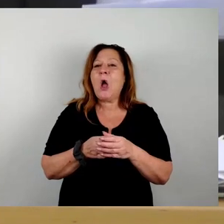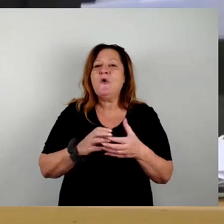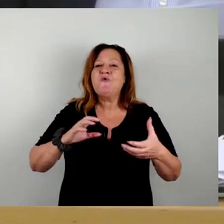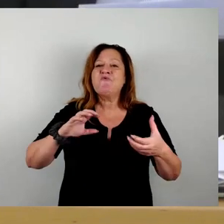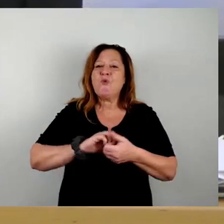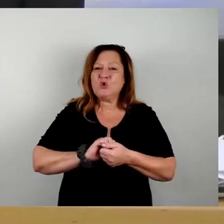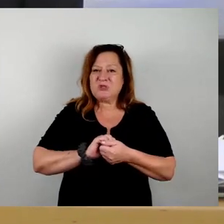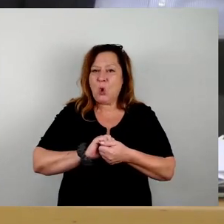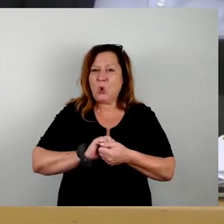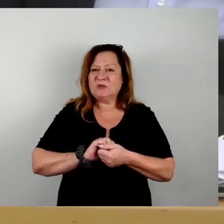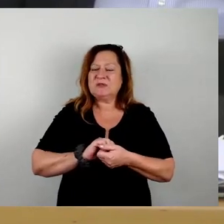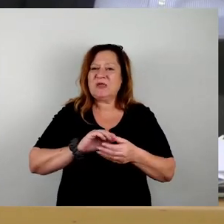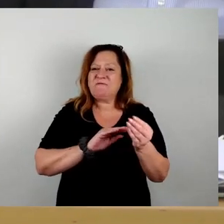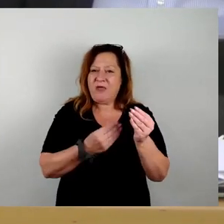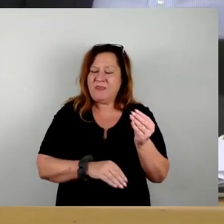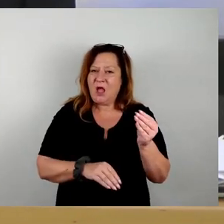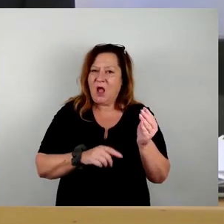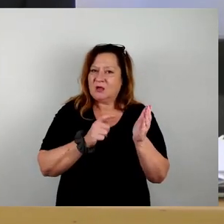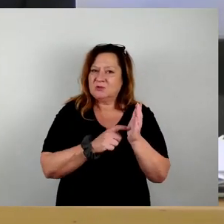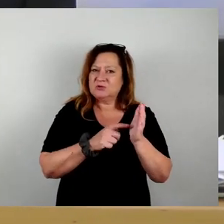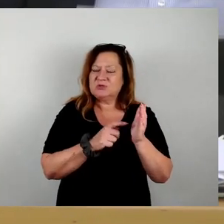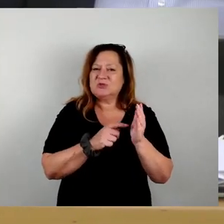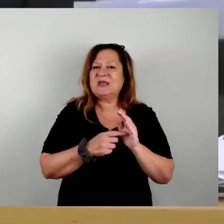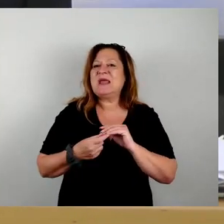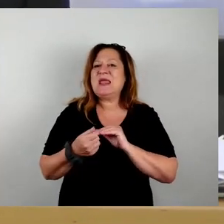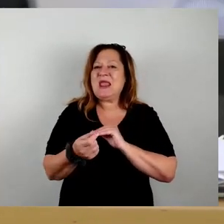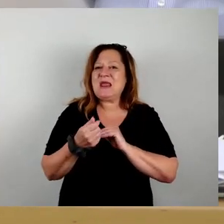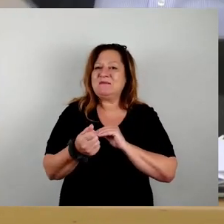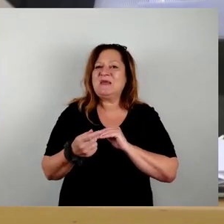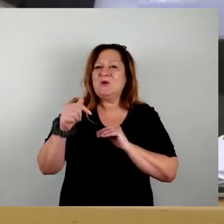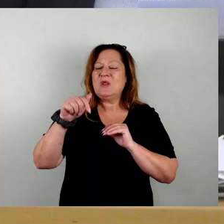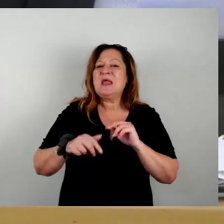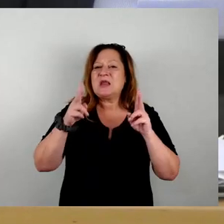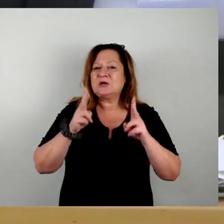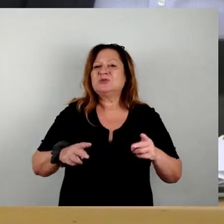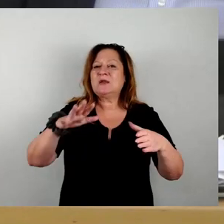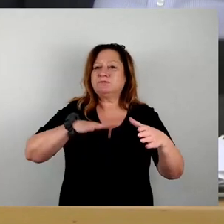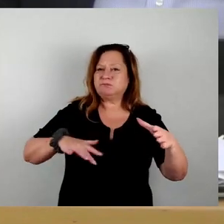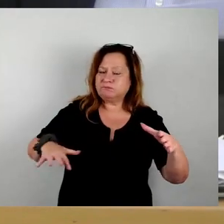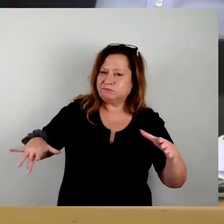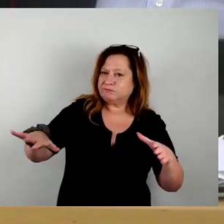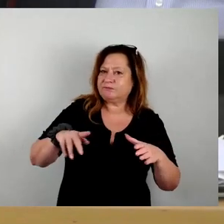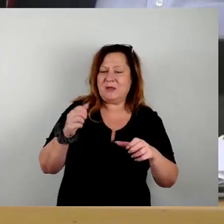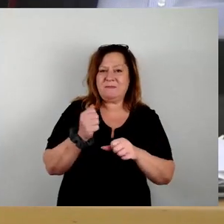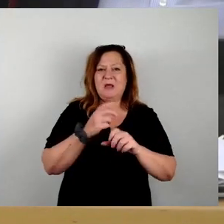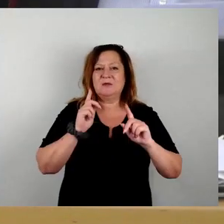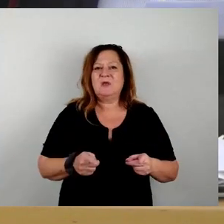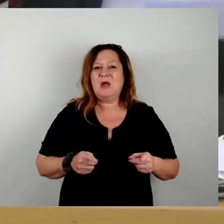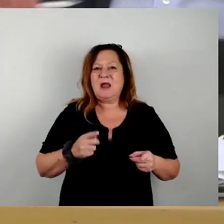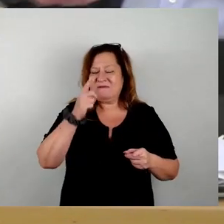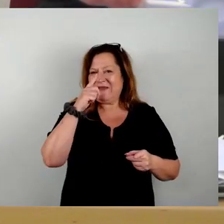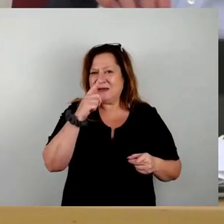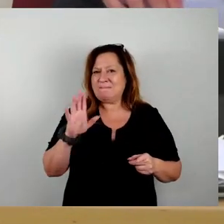vereinbart, dass auch gleichmäßig Investitionen in der Stadt und in der Region passieren. Wenn wir uns dieses mit einem Darlehen finanzieren,